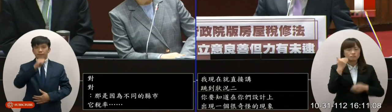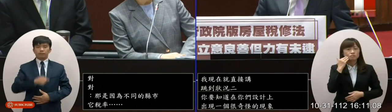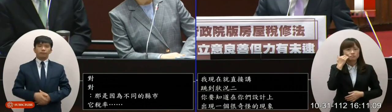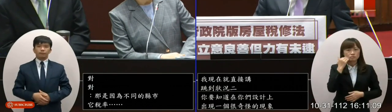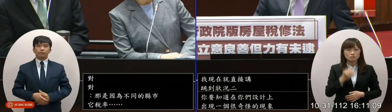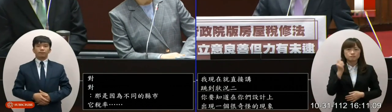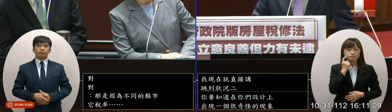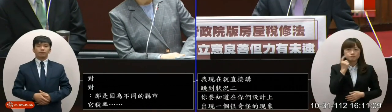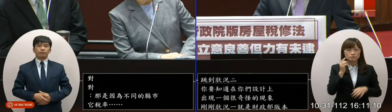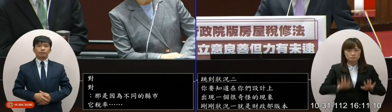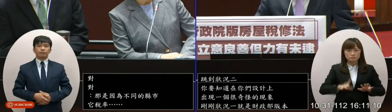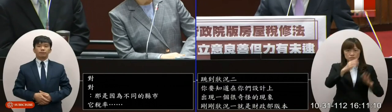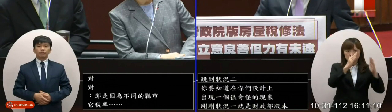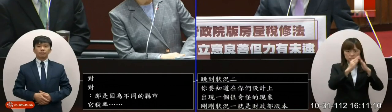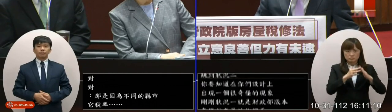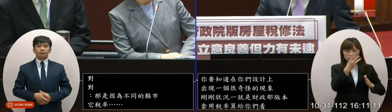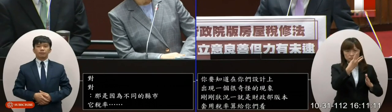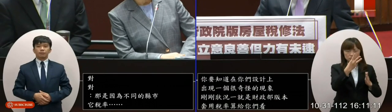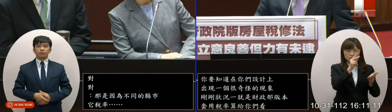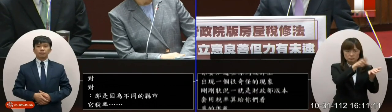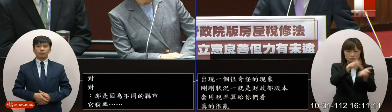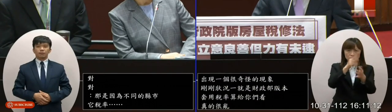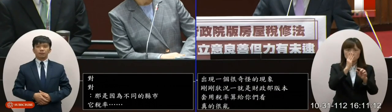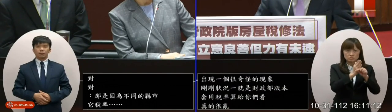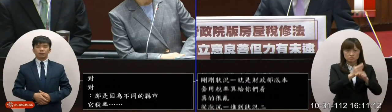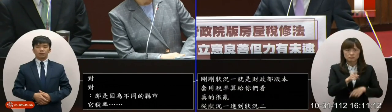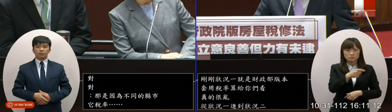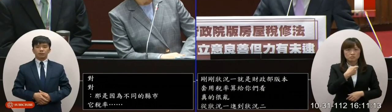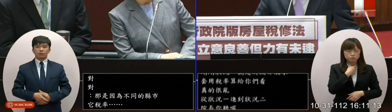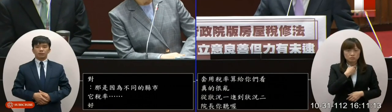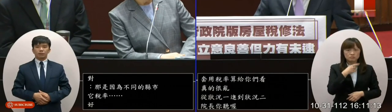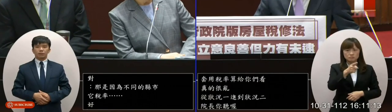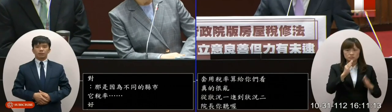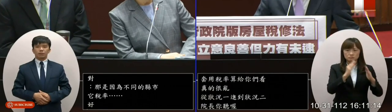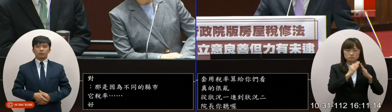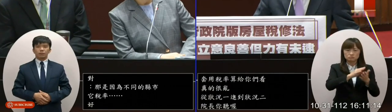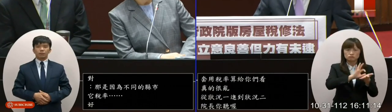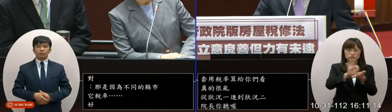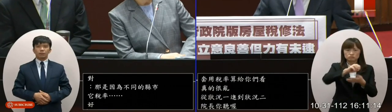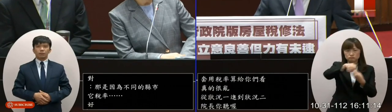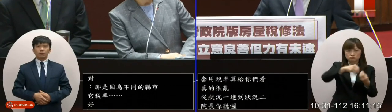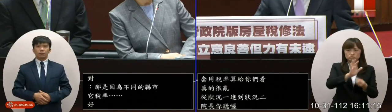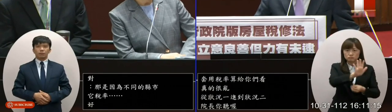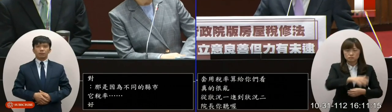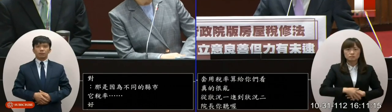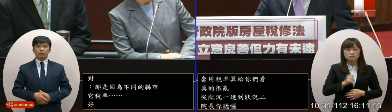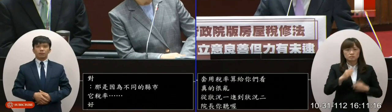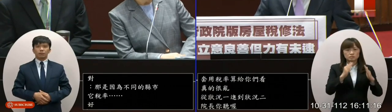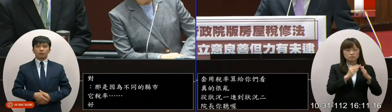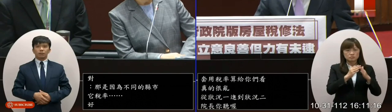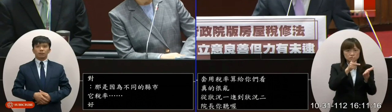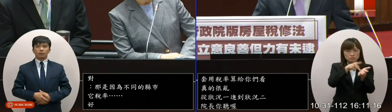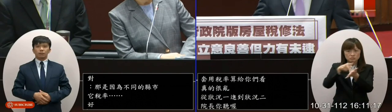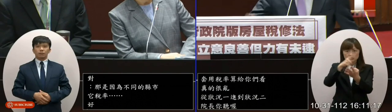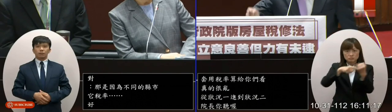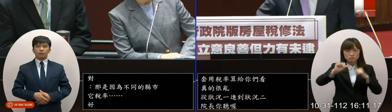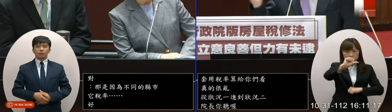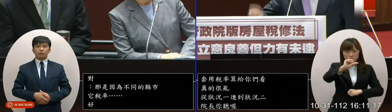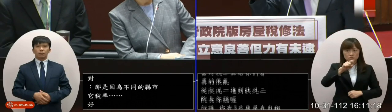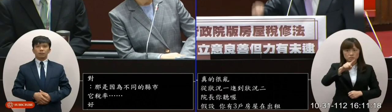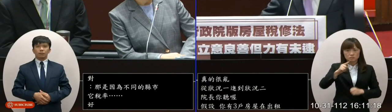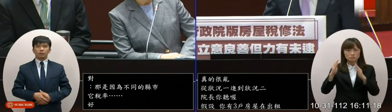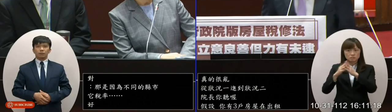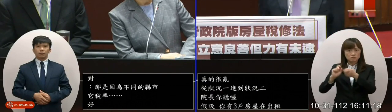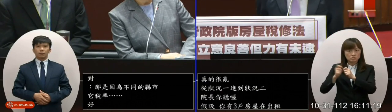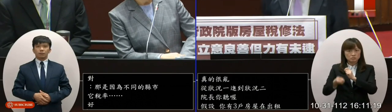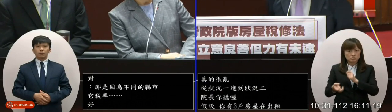設啦你有三戶房屋在出租那你願意啊房屋有效利用你出租的房屋達到五戶請問你你的房屋